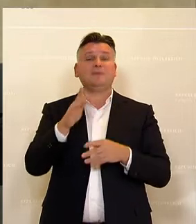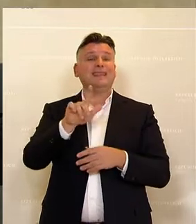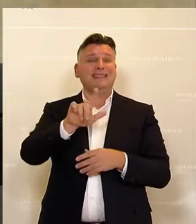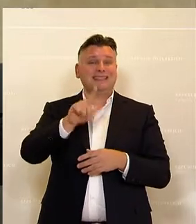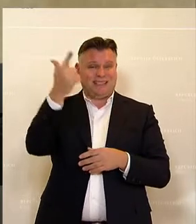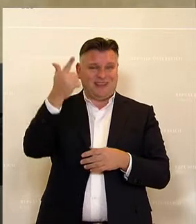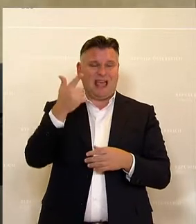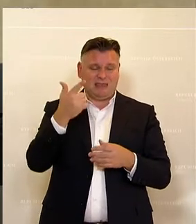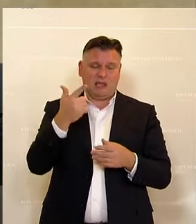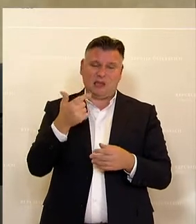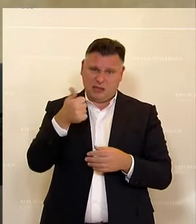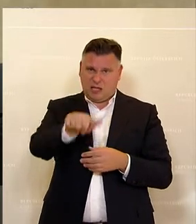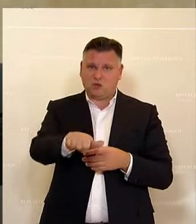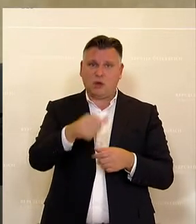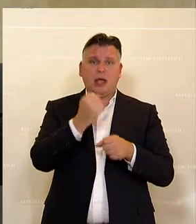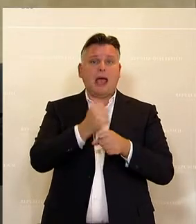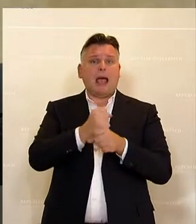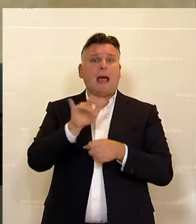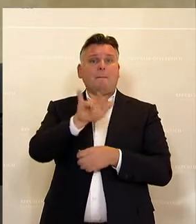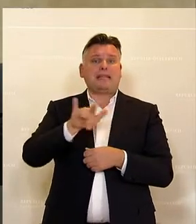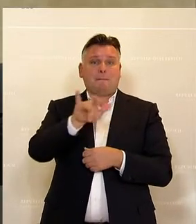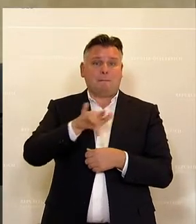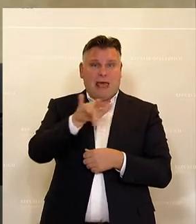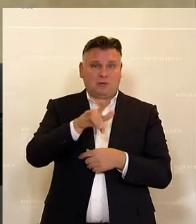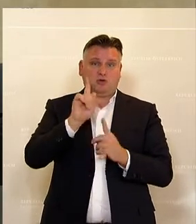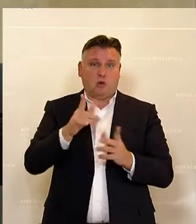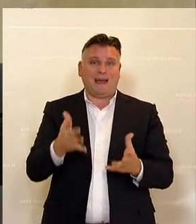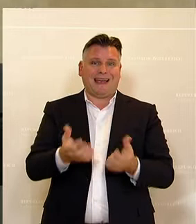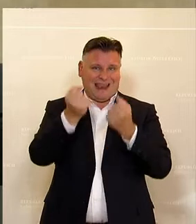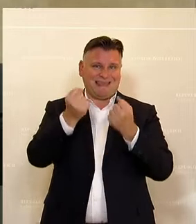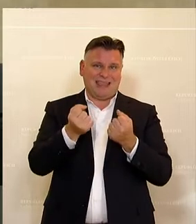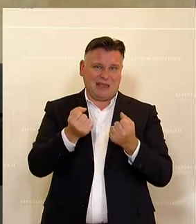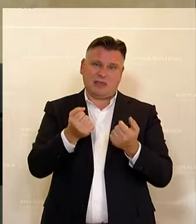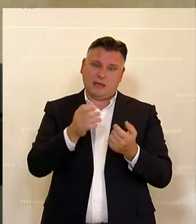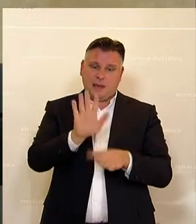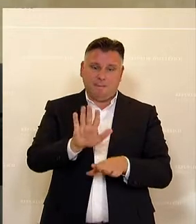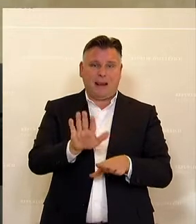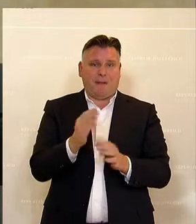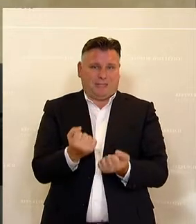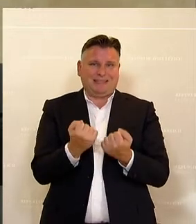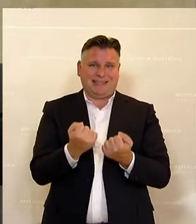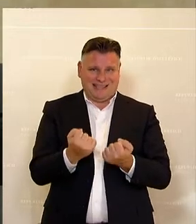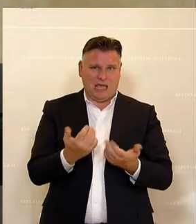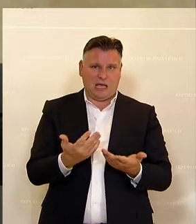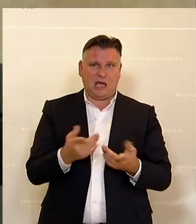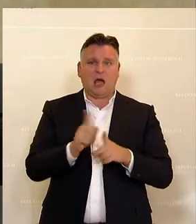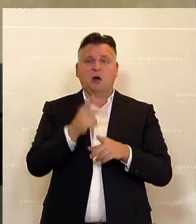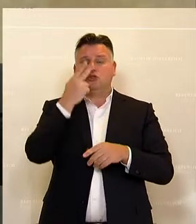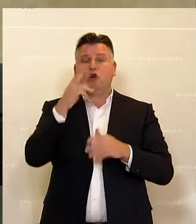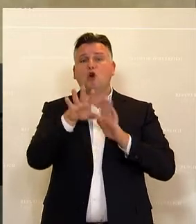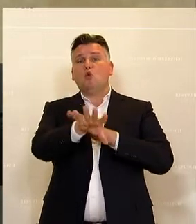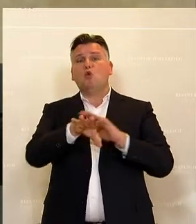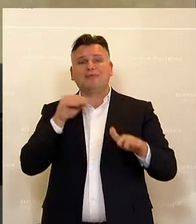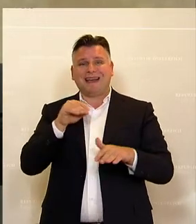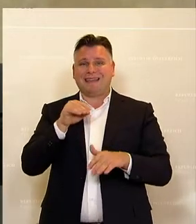dass es entscheidend ist, Arbeitsplätze zu retten, Arbeitsplätze zu sichern, auch zu schauen, wie Unternehmen vor der